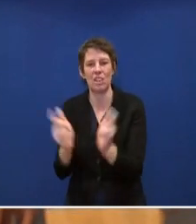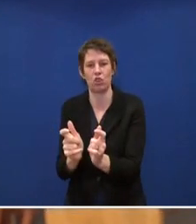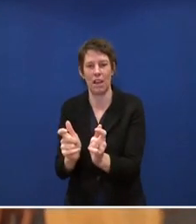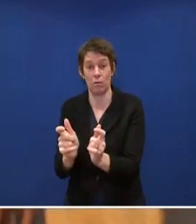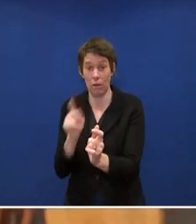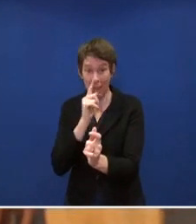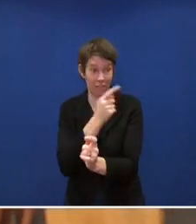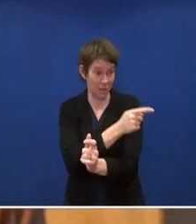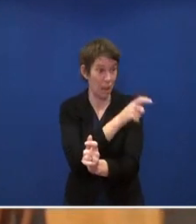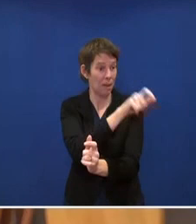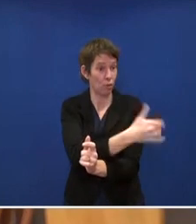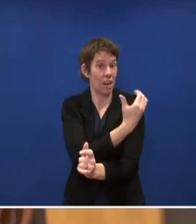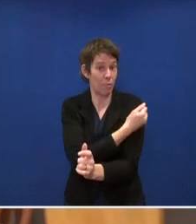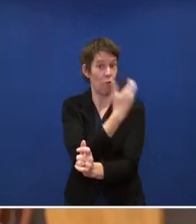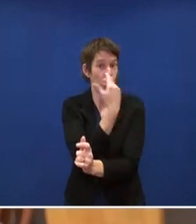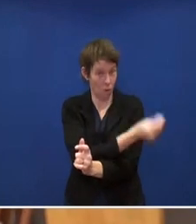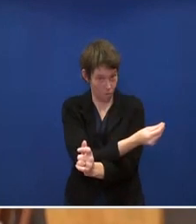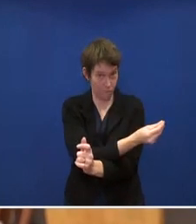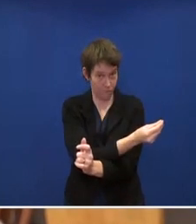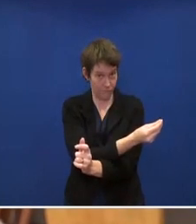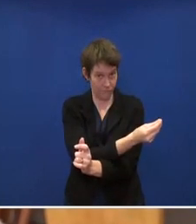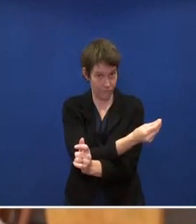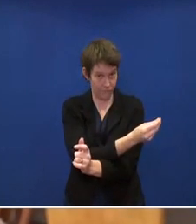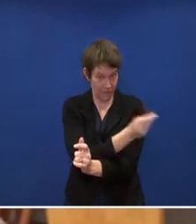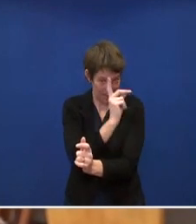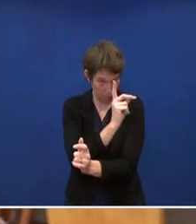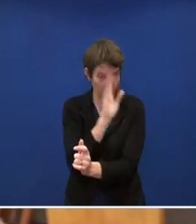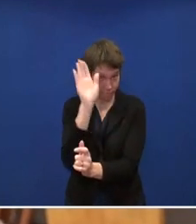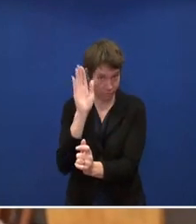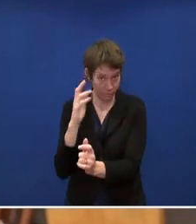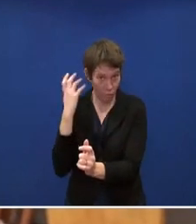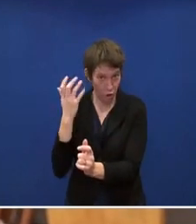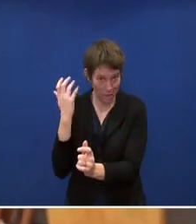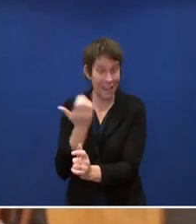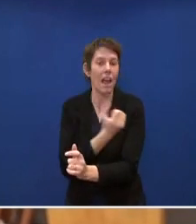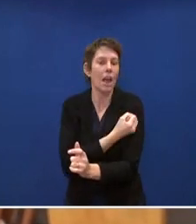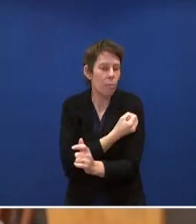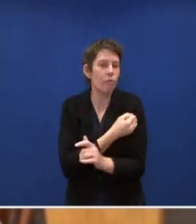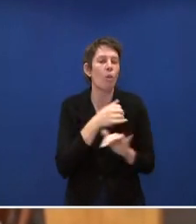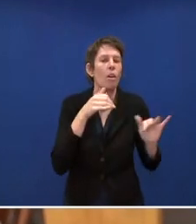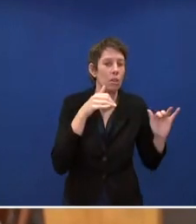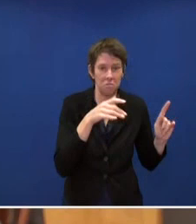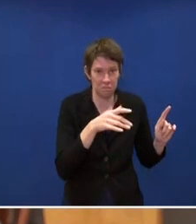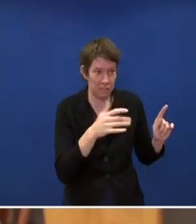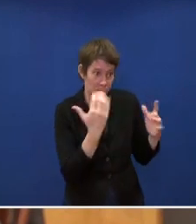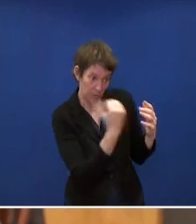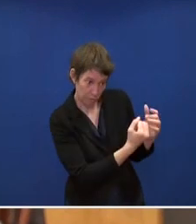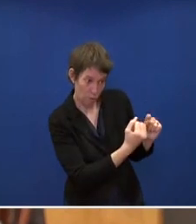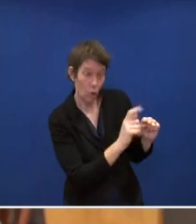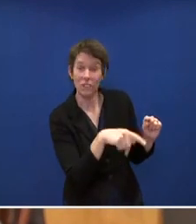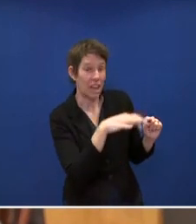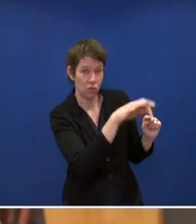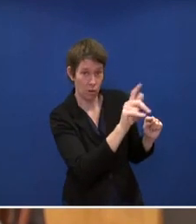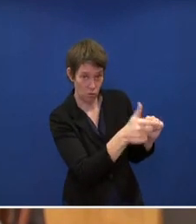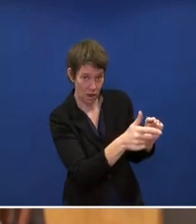sollten dann für Geimpfte, die, wenn vorausgesetzt, dass die Impfung dann tatsächlich dazu führt, dass man nicht ansteckend ist, sollte es dann